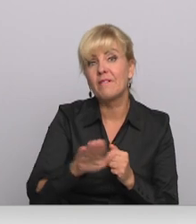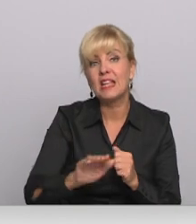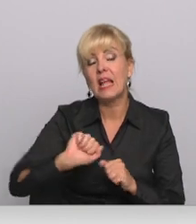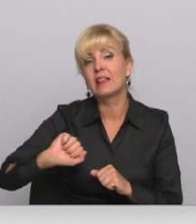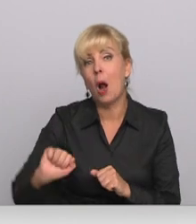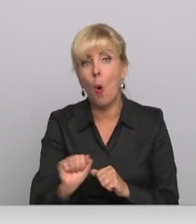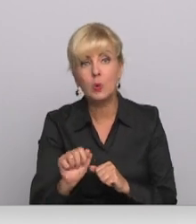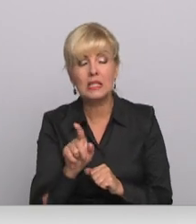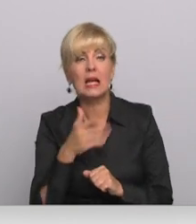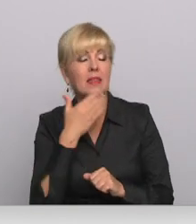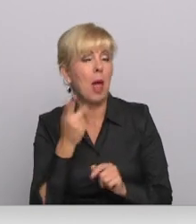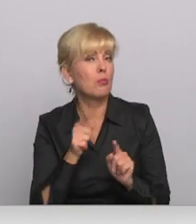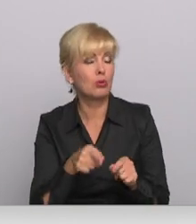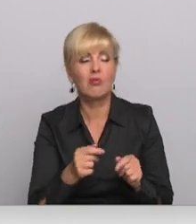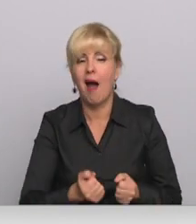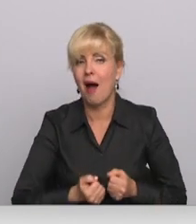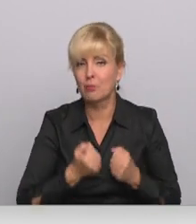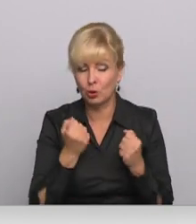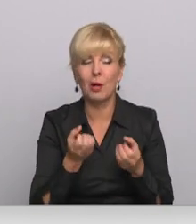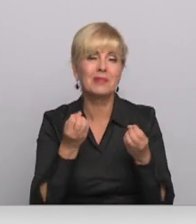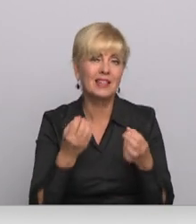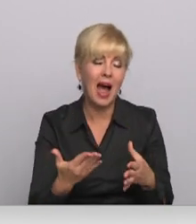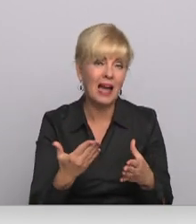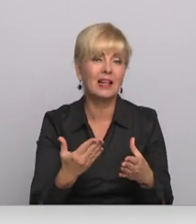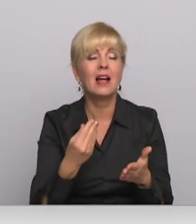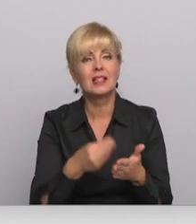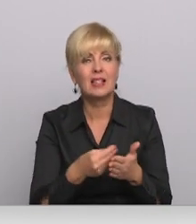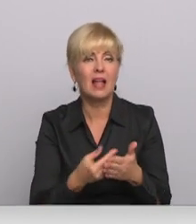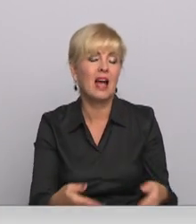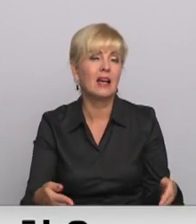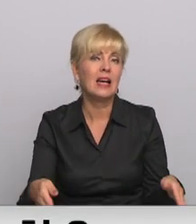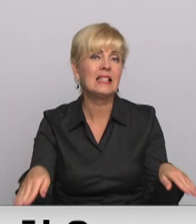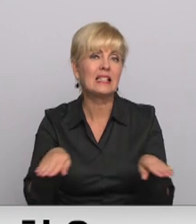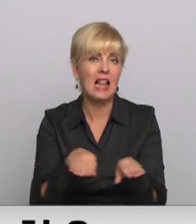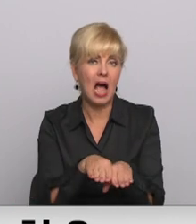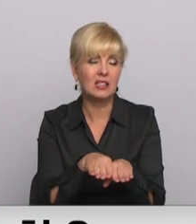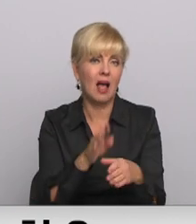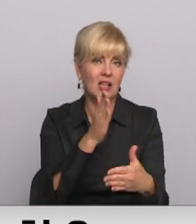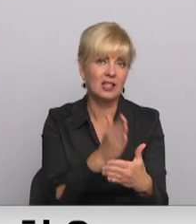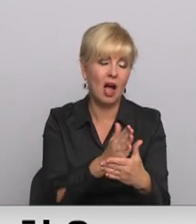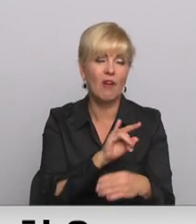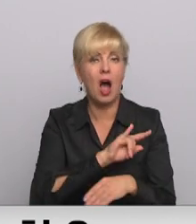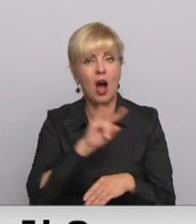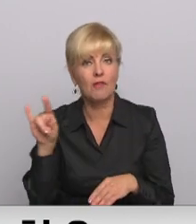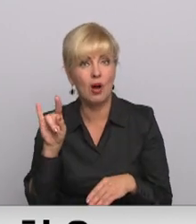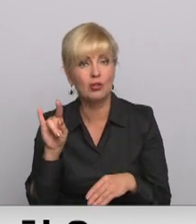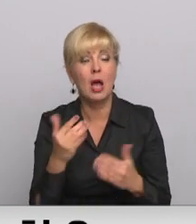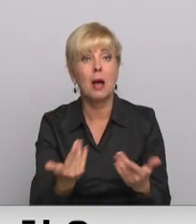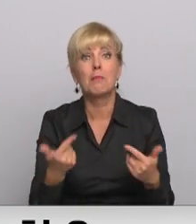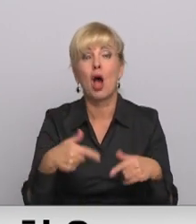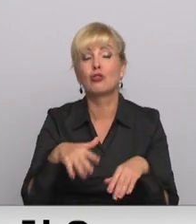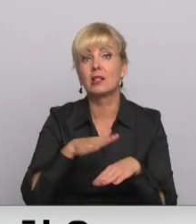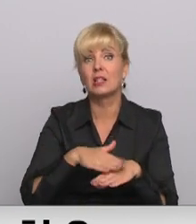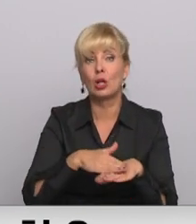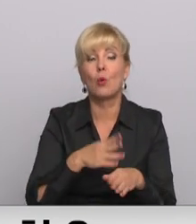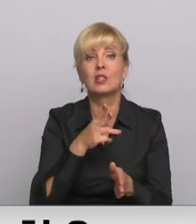nebūs šāda apgrotinājuma. Skaidrs, ka cenām vajadzētu izlīdzināties starp aviāciju, pašlaizējā tirgu un